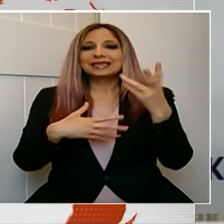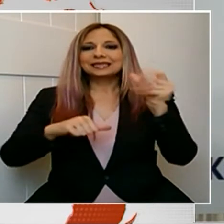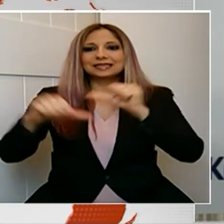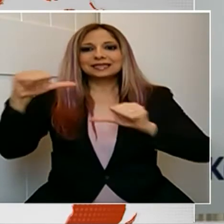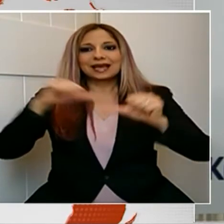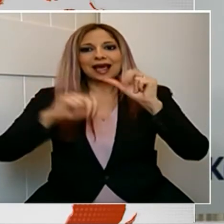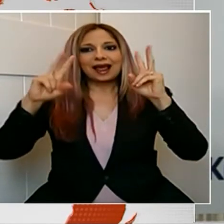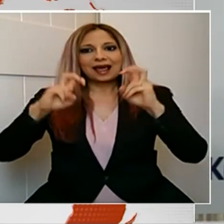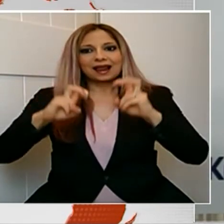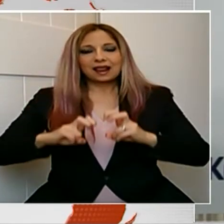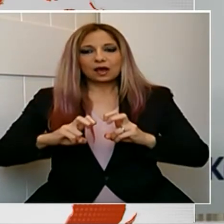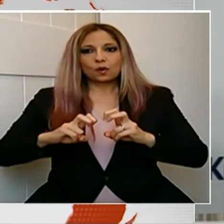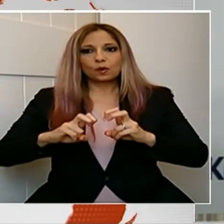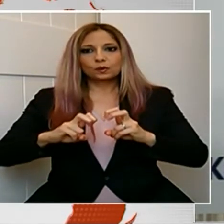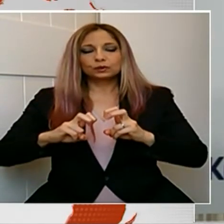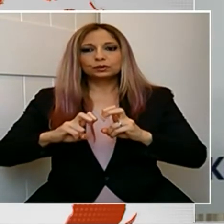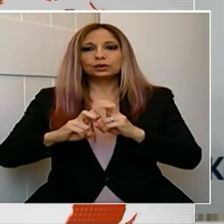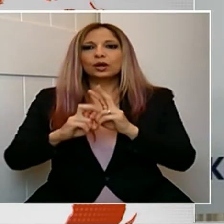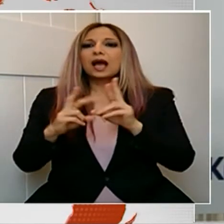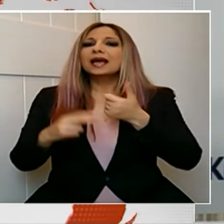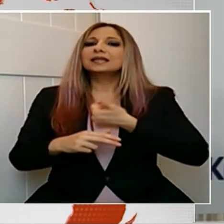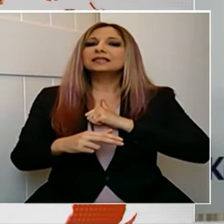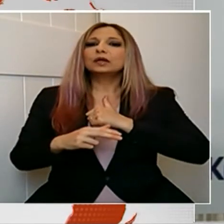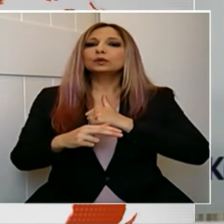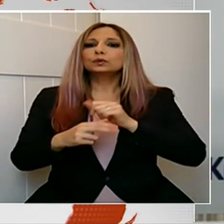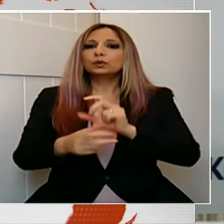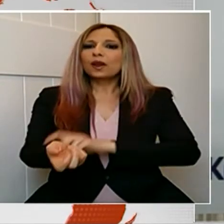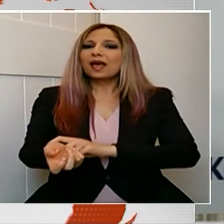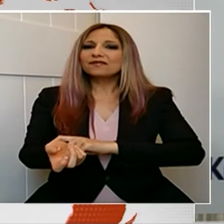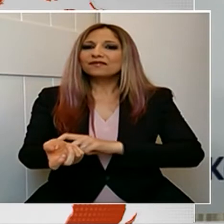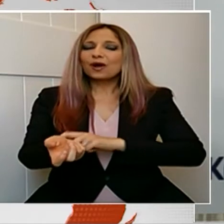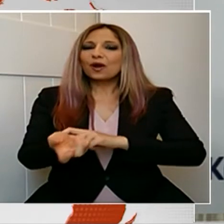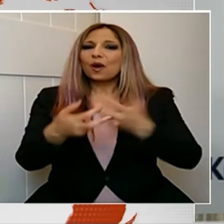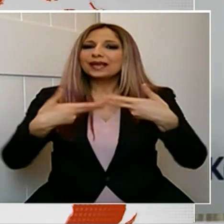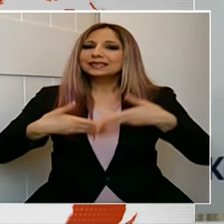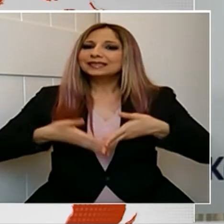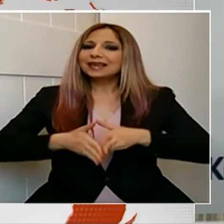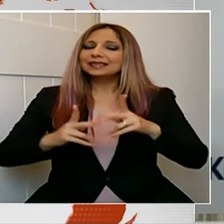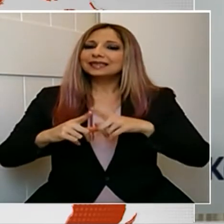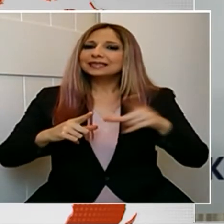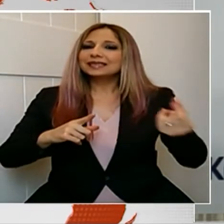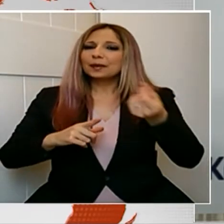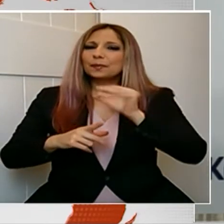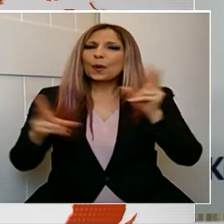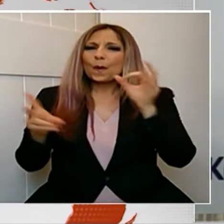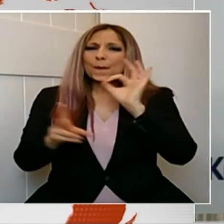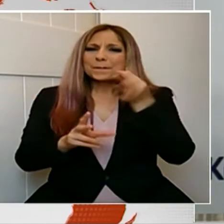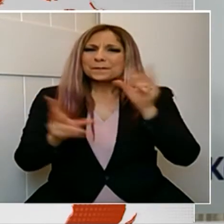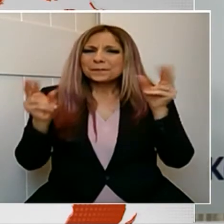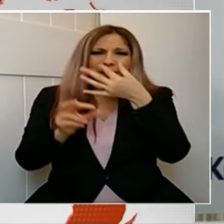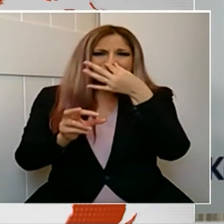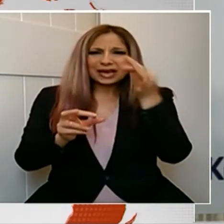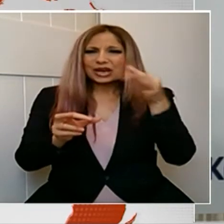από το Συντήριο Νευρολογίας και Γεννητικής Κύπρου και των μικροβιολογικών τμήμανων των νοσηλευτηρίων του ΟΚΙΠΗ και τα